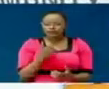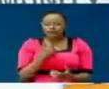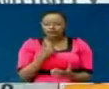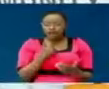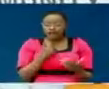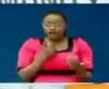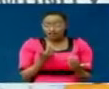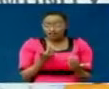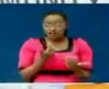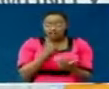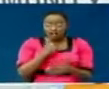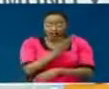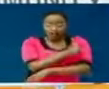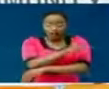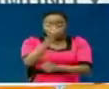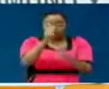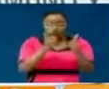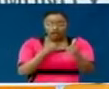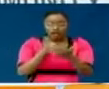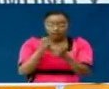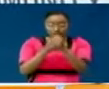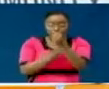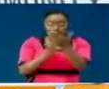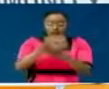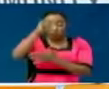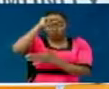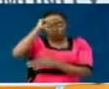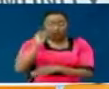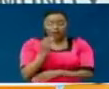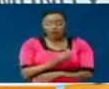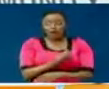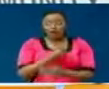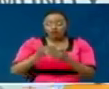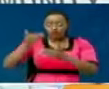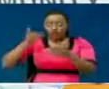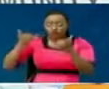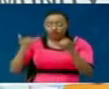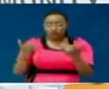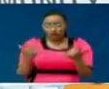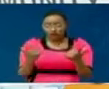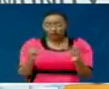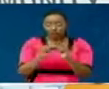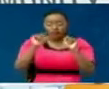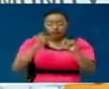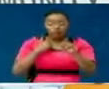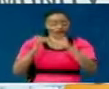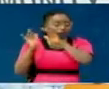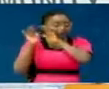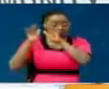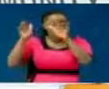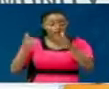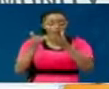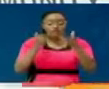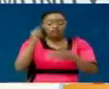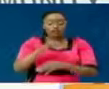We have facilities that have been built by our governments, both the previous and now, which can be able to hold beds. And that is what